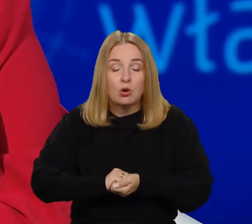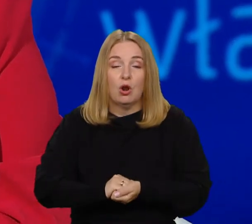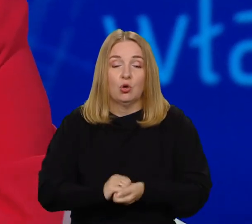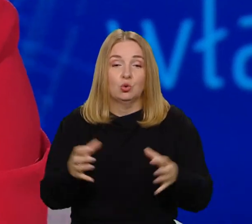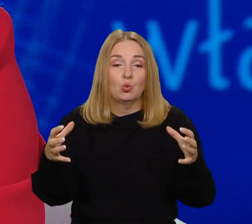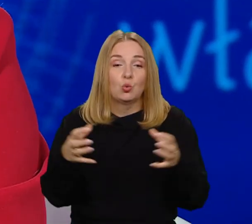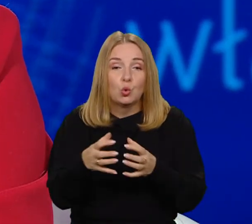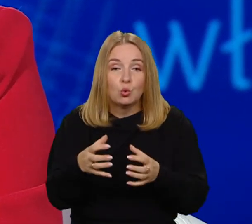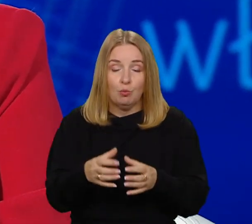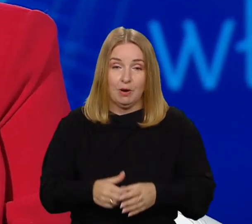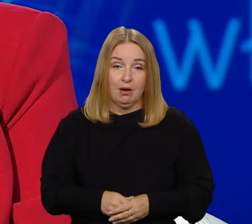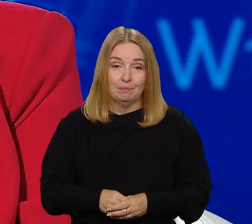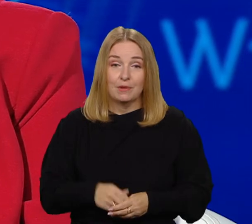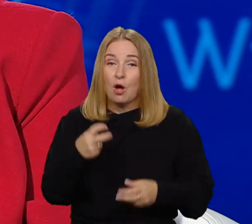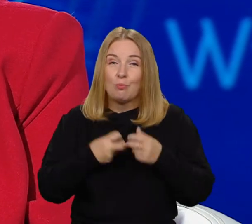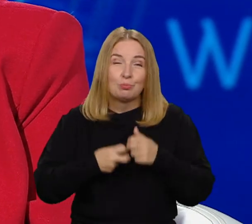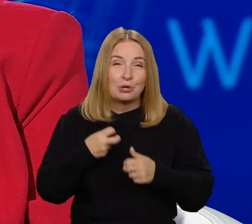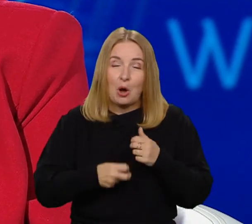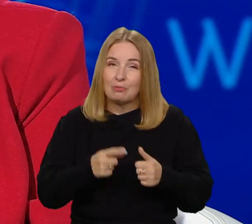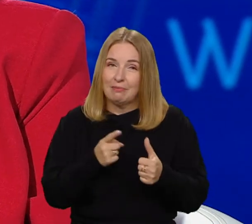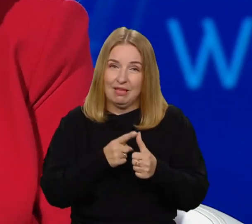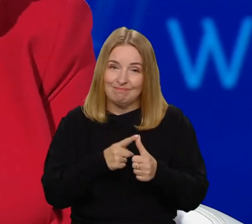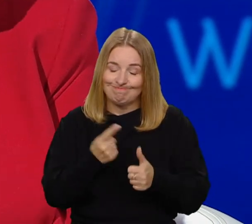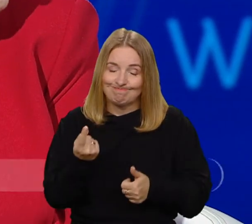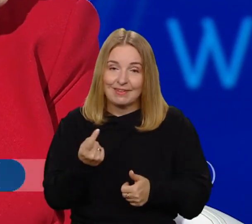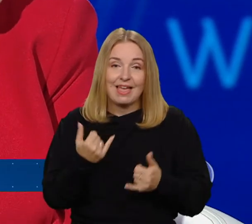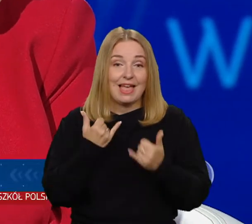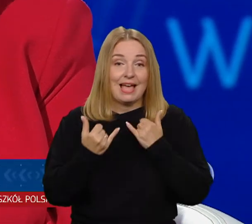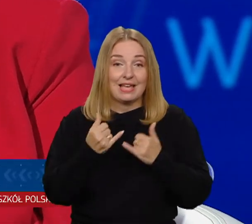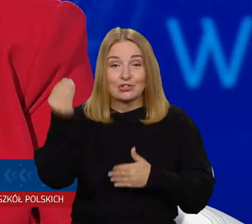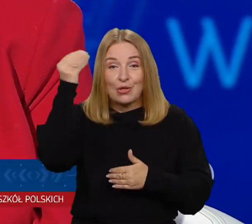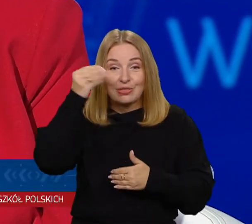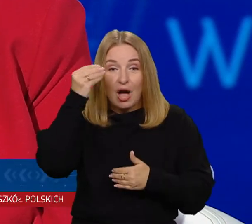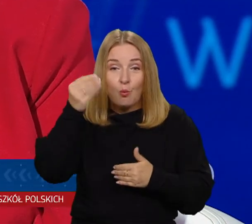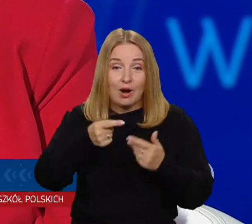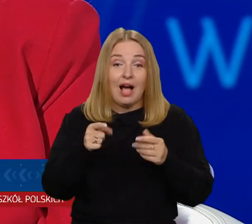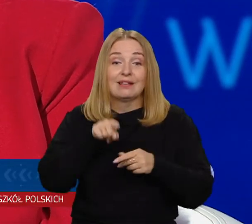Kiedy problem polega na tym, że jeśli się uczymy dla wspólnoty, to również uczymy się dla siebie.